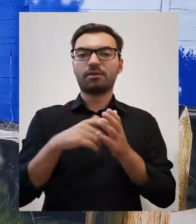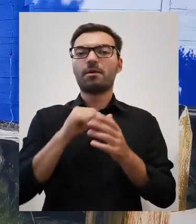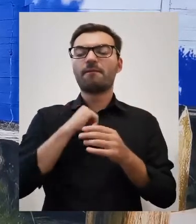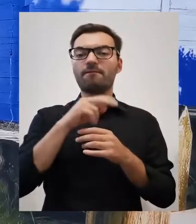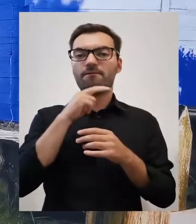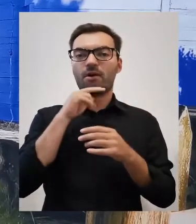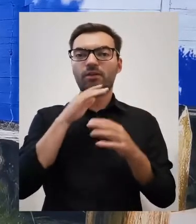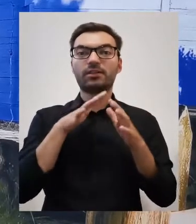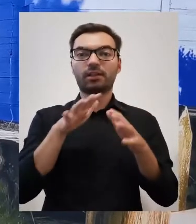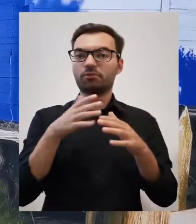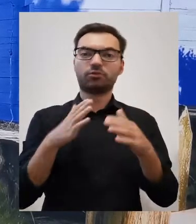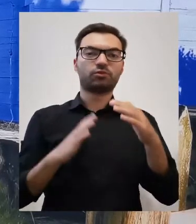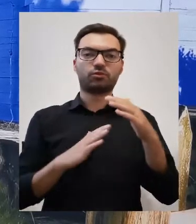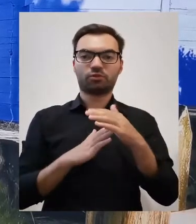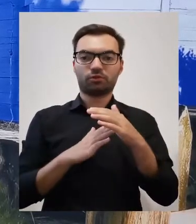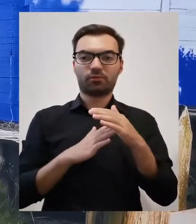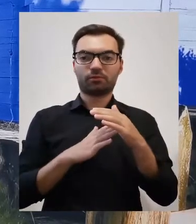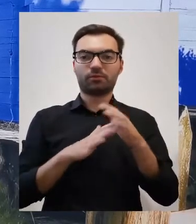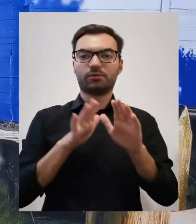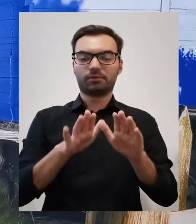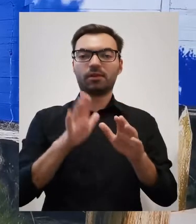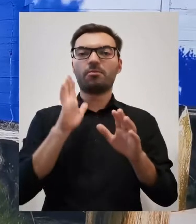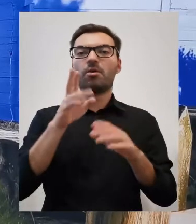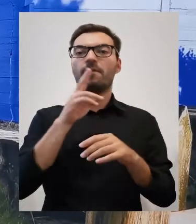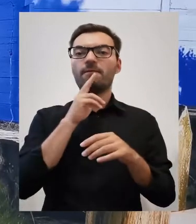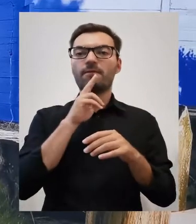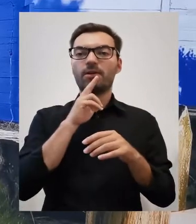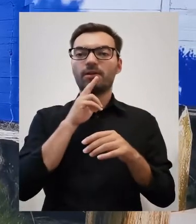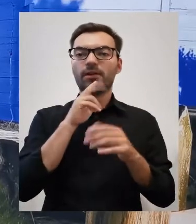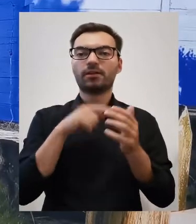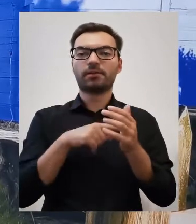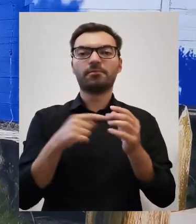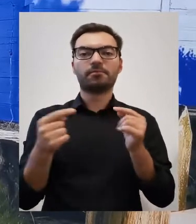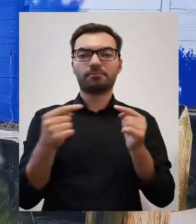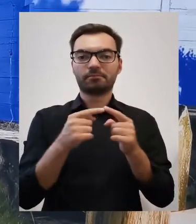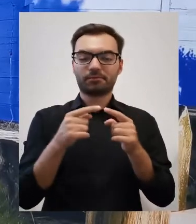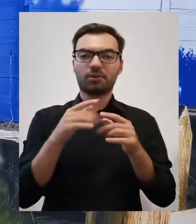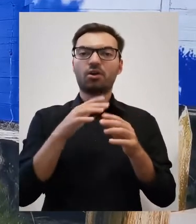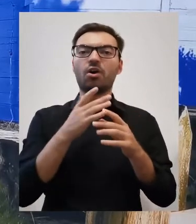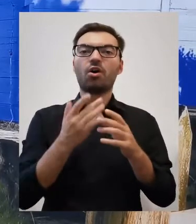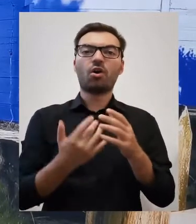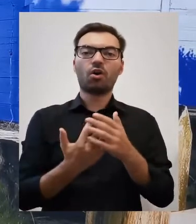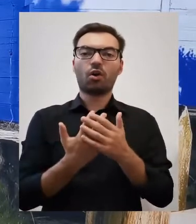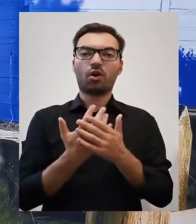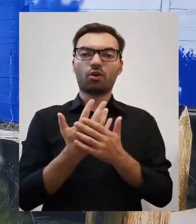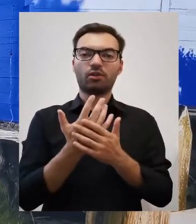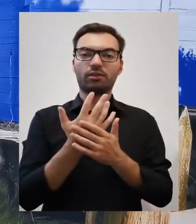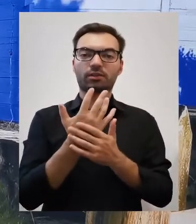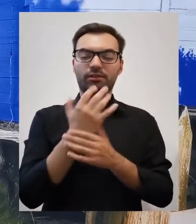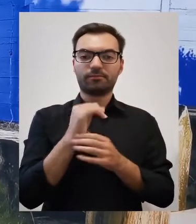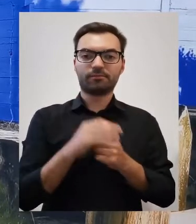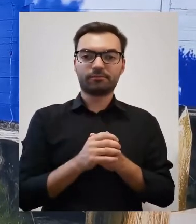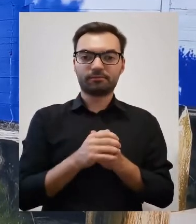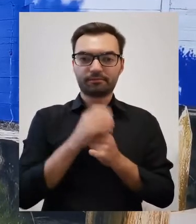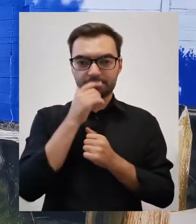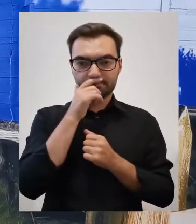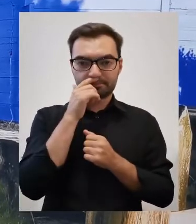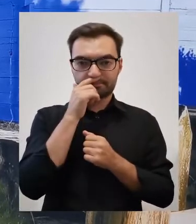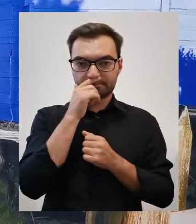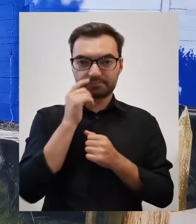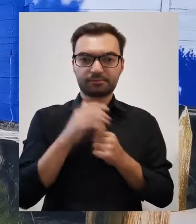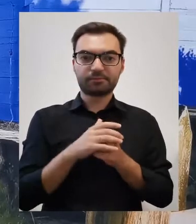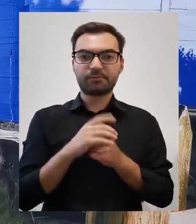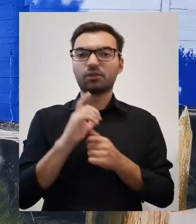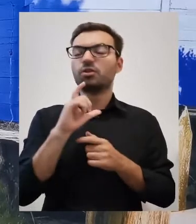namiar wody właśnie zatrzymał się tam, gdzie powinien, a później żeby ta woda służyła również roślinom, które są uprawiane na danym